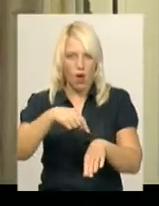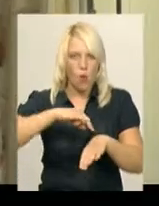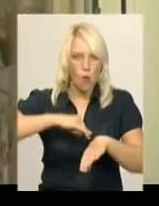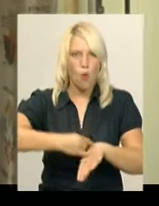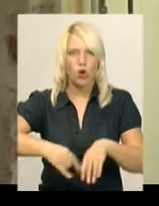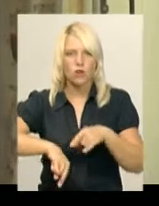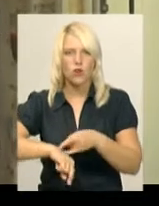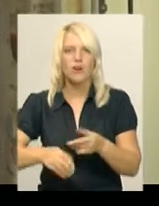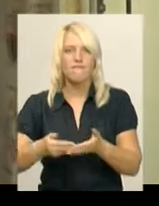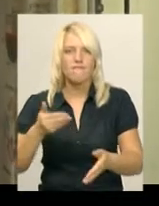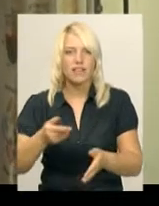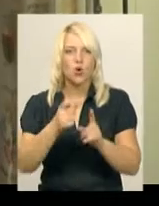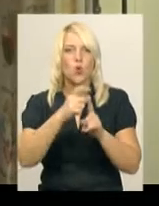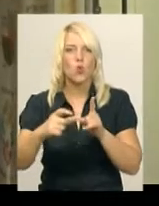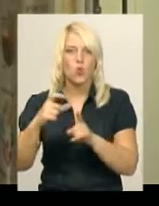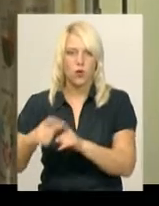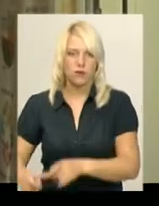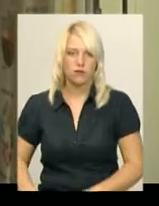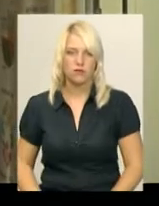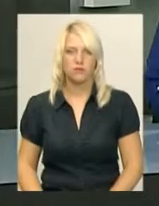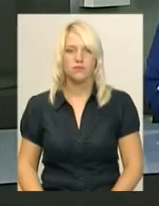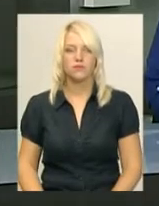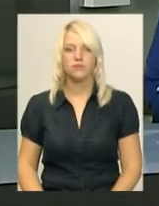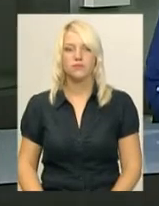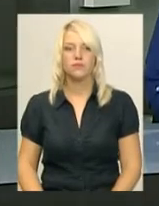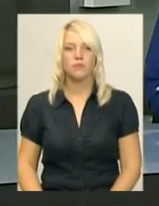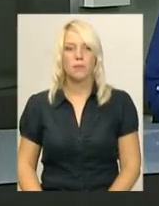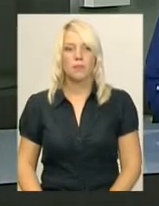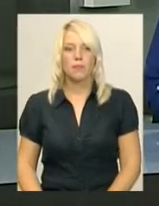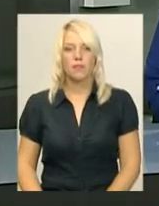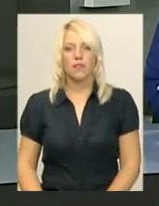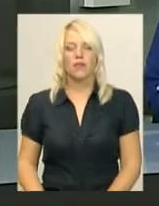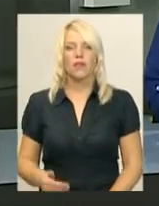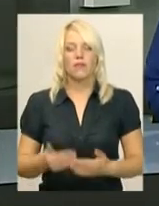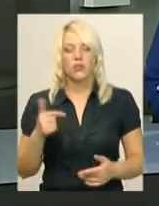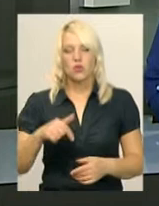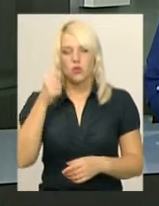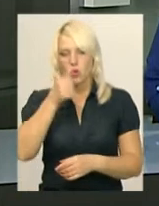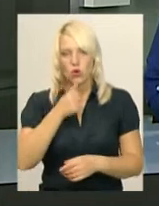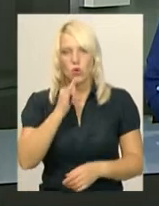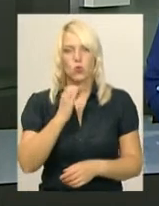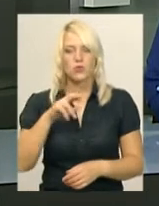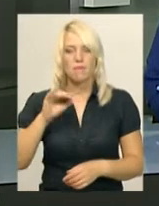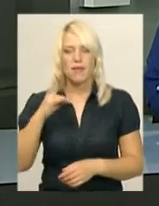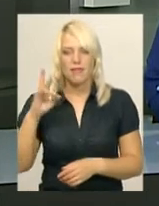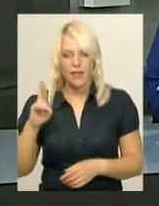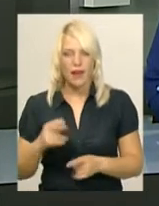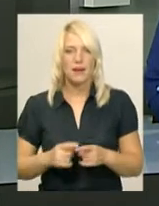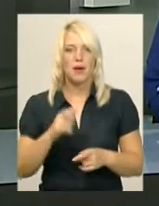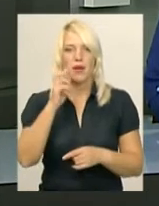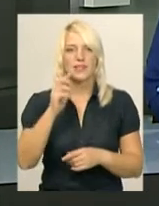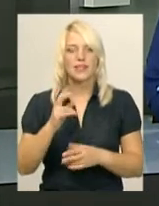Світлана Поробок, Іван Мовчан, Новини, Поділяцентр. Від цьогорічного Успіння Пресвятої Богородиці 28